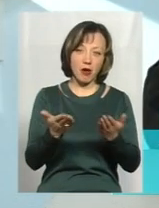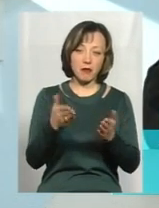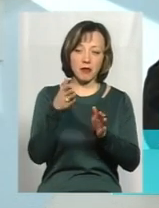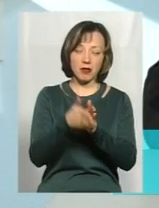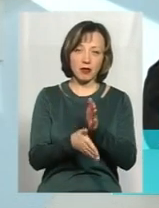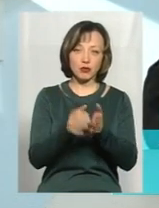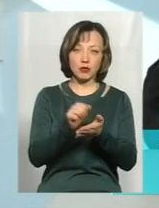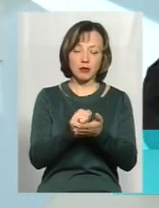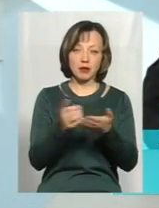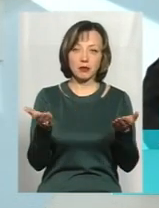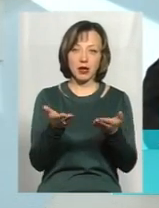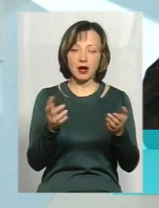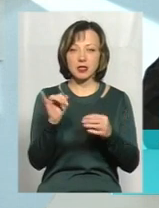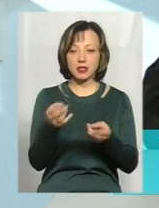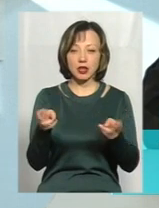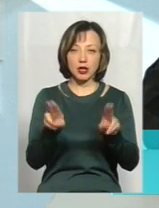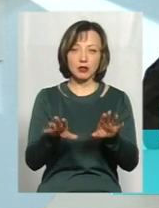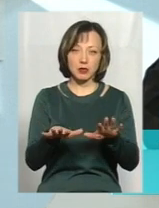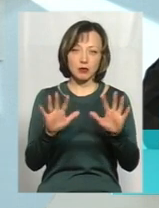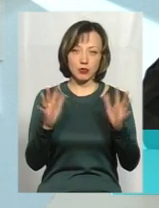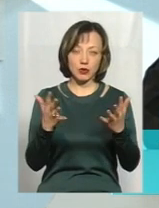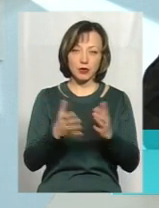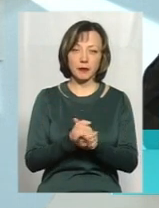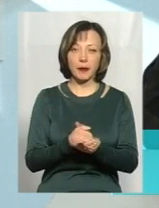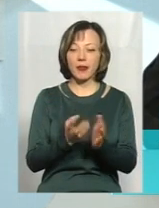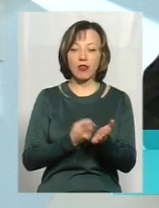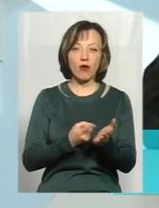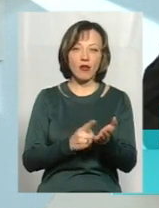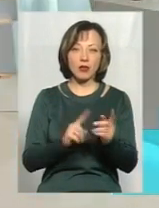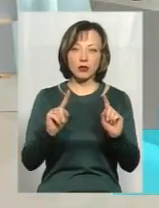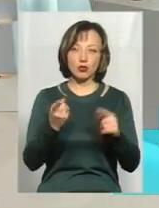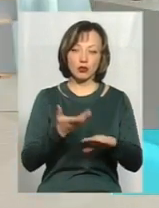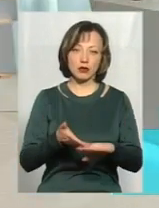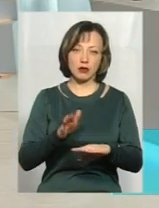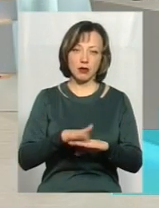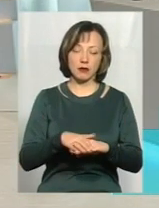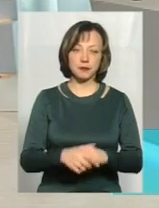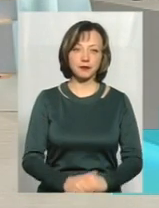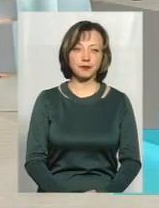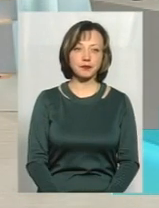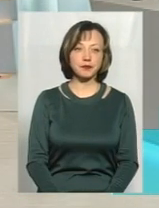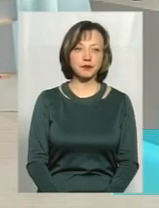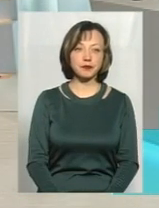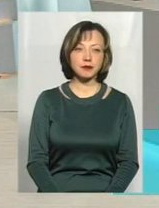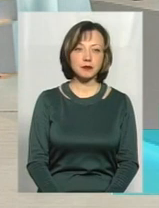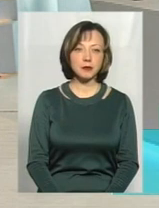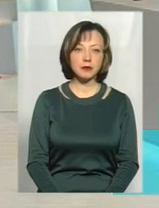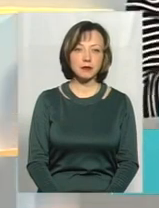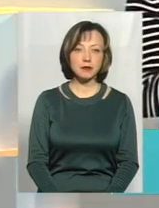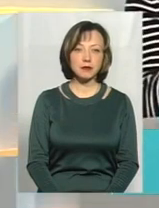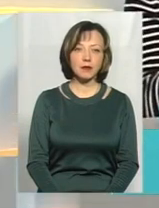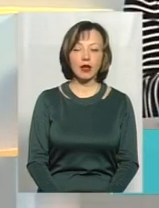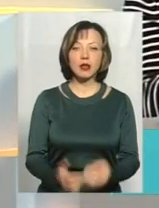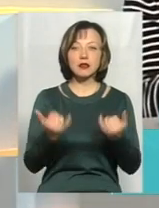документами якась, і залишив місце події. Довести дуже складно. Ну, ми зараз так багато говорили про якусь там